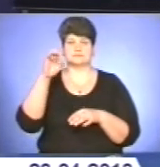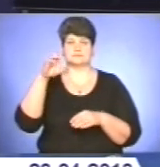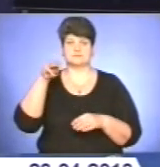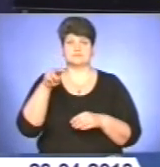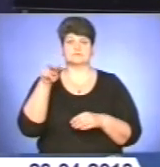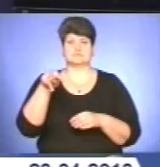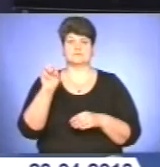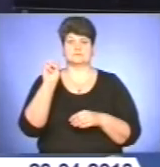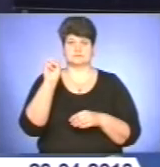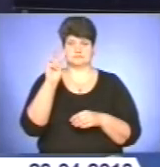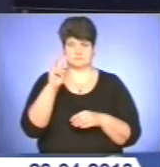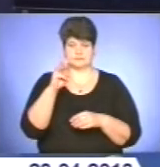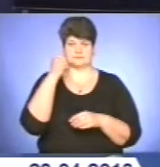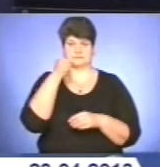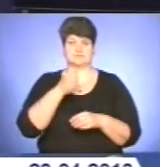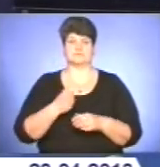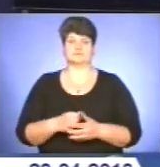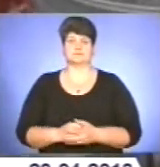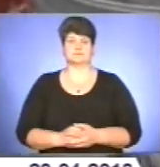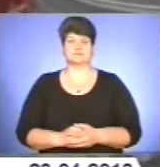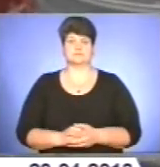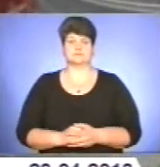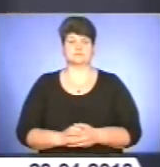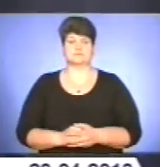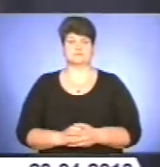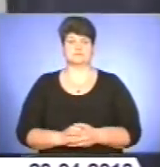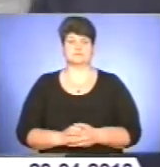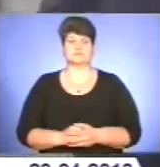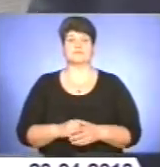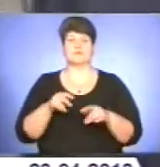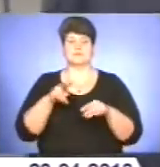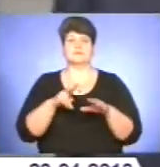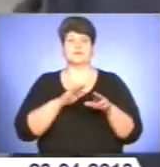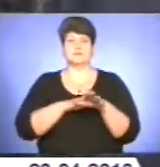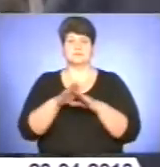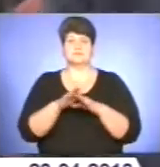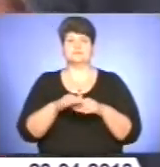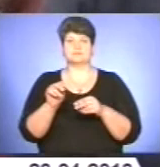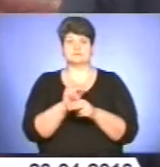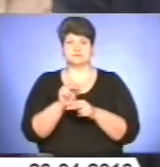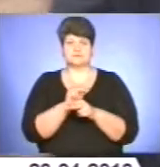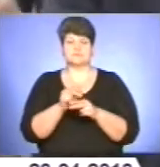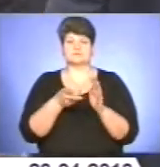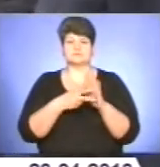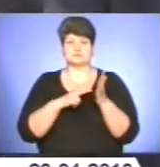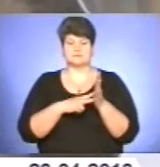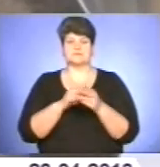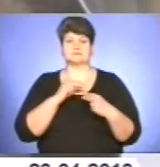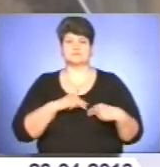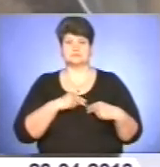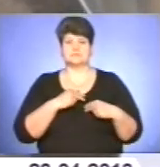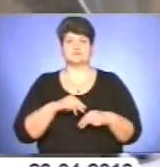УМВС Україна Тернопільській області. У ході виконання профілактичного плану працівники ветеринарної міліції